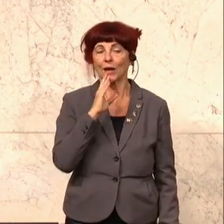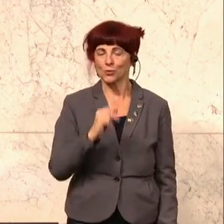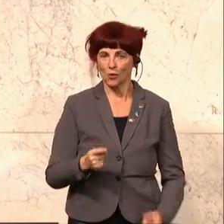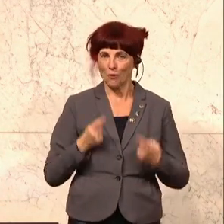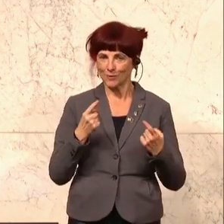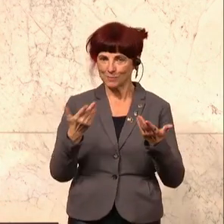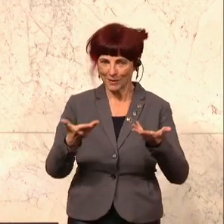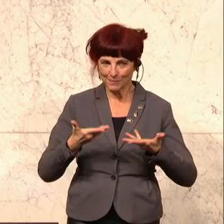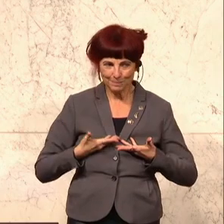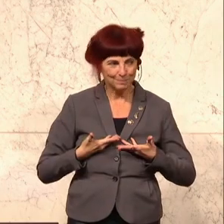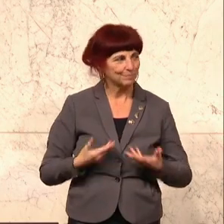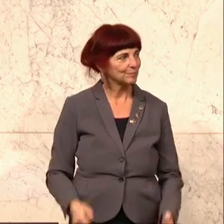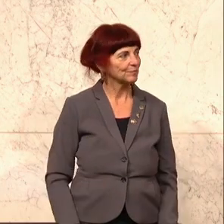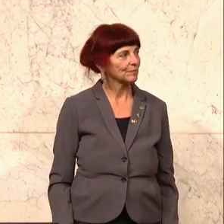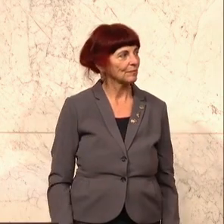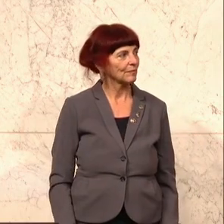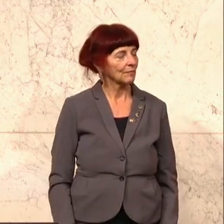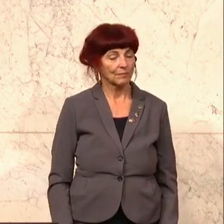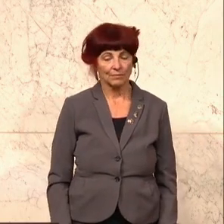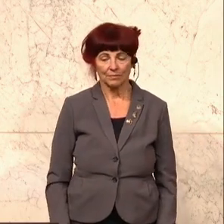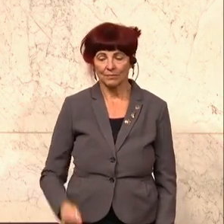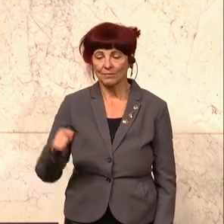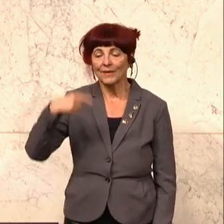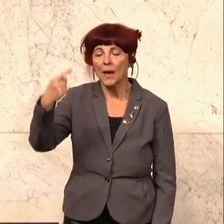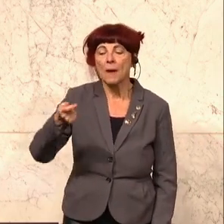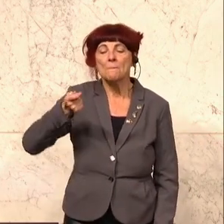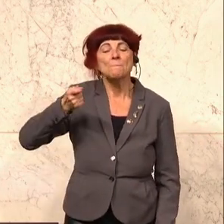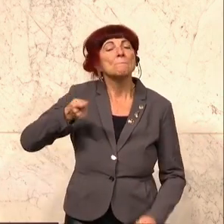Georg Bürstmeier von den Grünen war, dass er ist Sprecher für Innere, Sicherheit und Asylpolitik. Vielen Dank. Danke. Bis